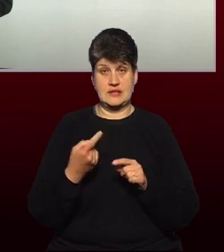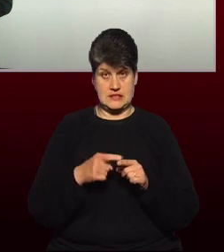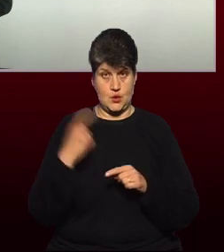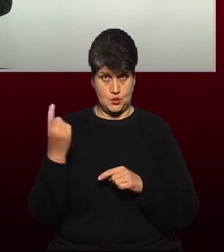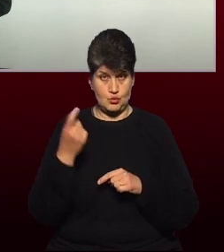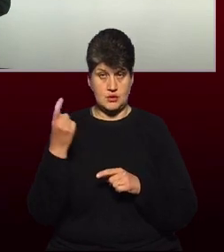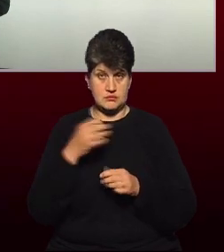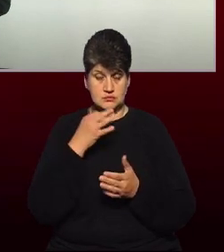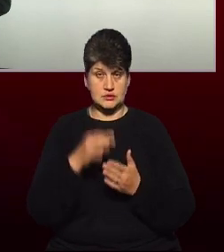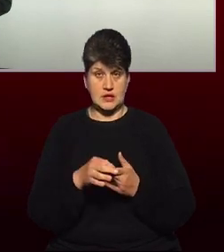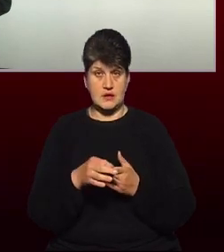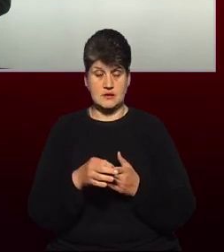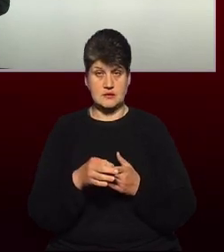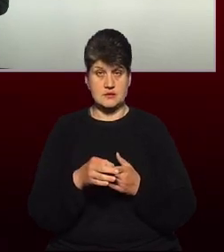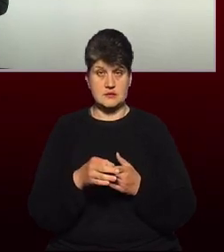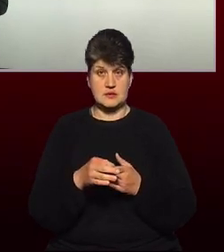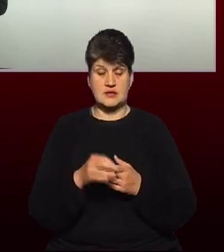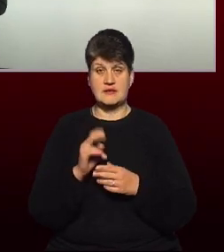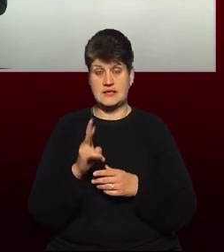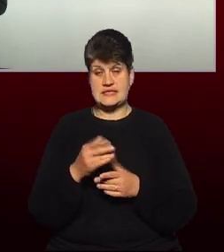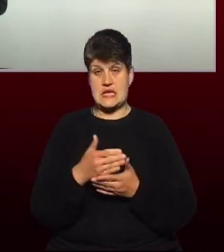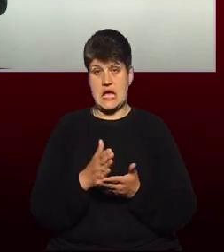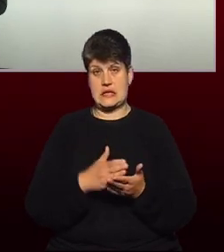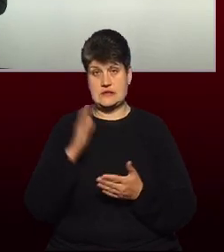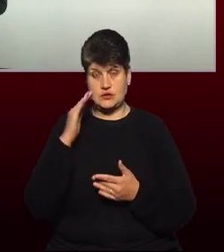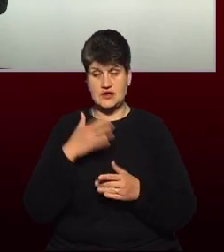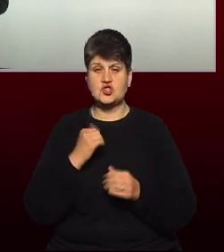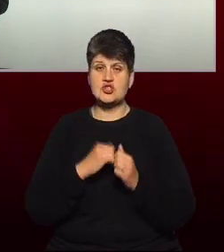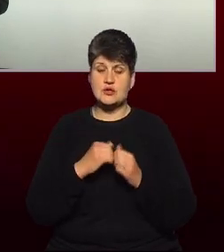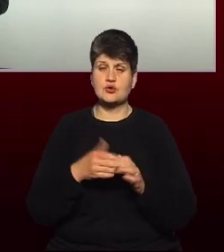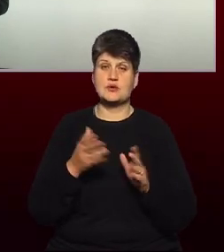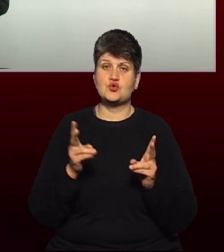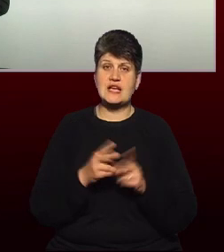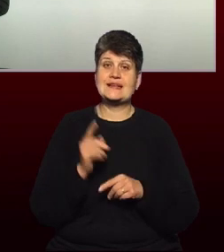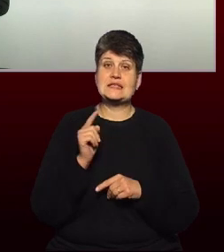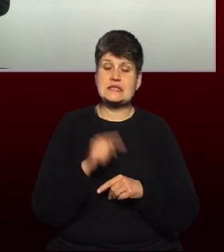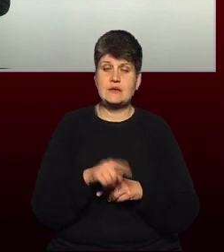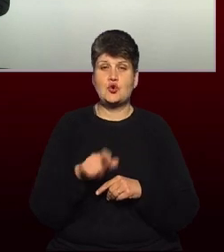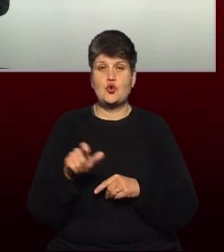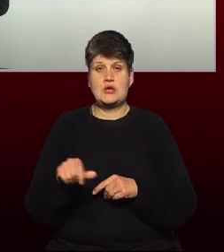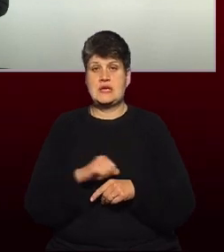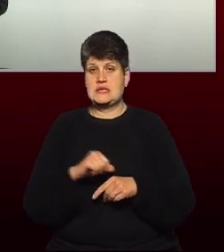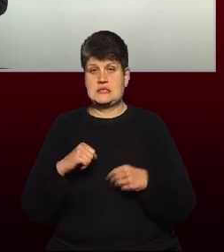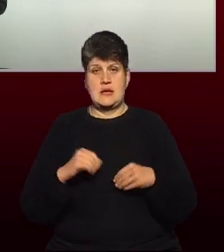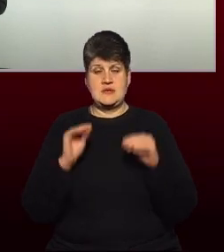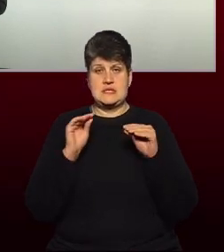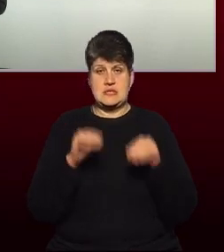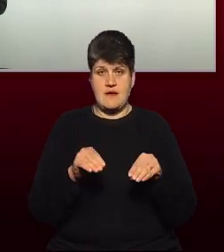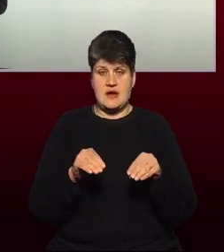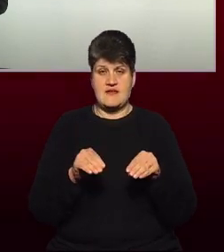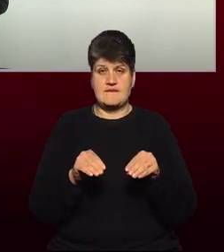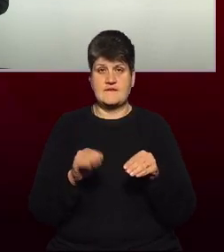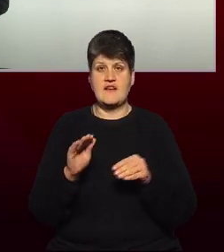Квартири за якість води там? Досить часто ми зустрічаємося з тим, що люди собі ставлять додаткові фільтри, їх